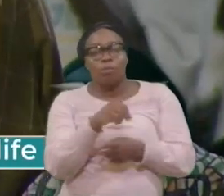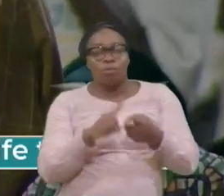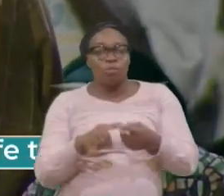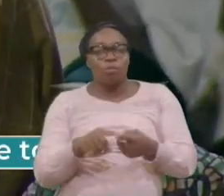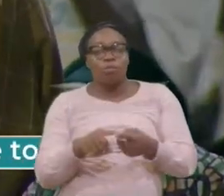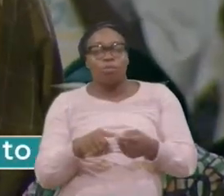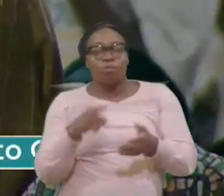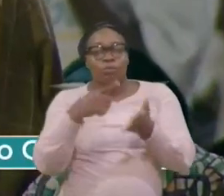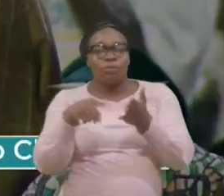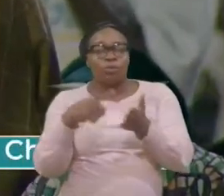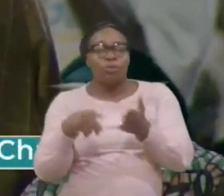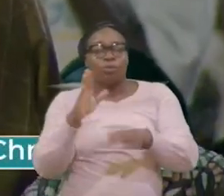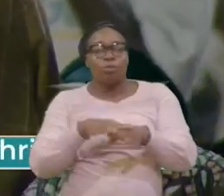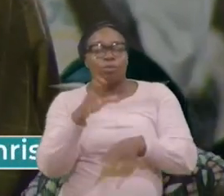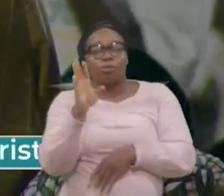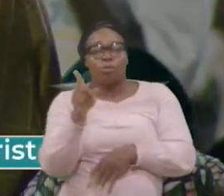Toujours debout,